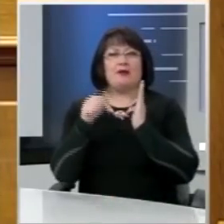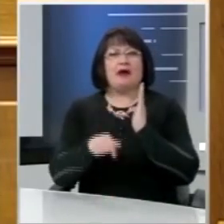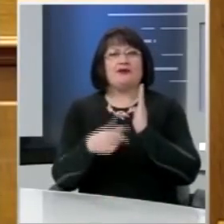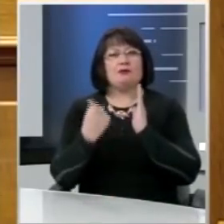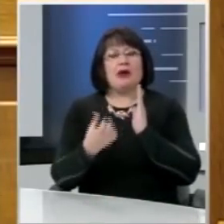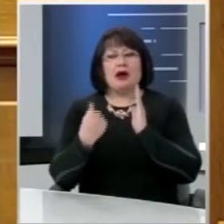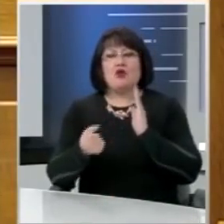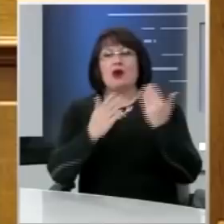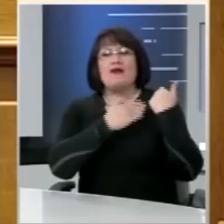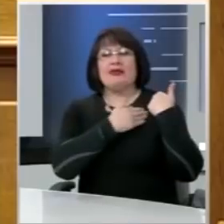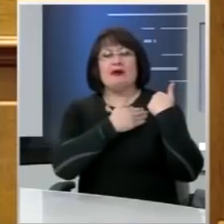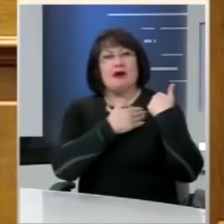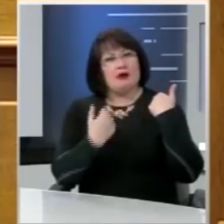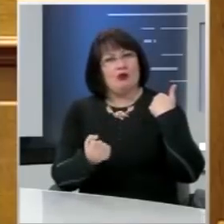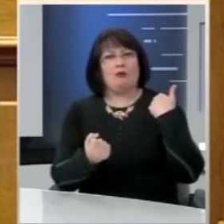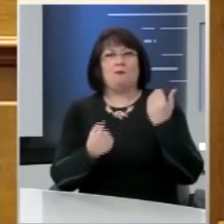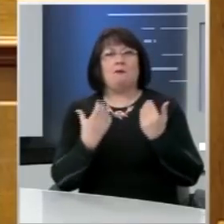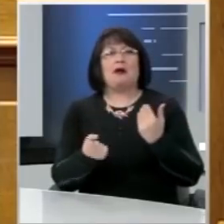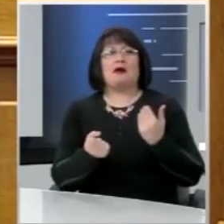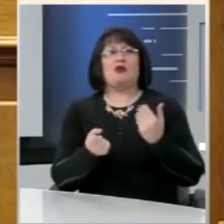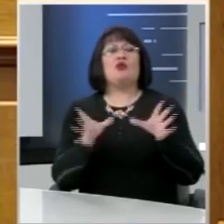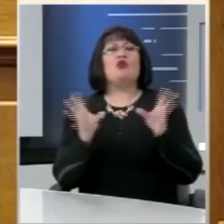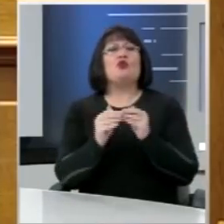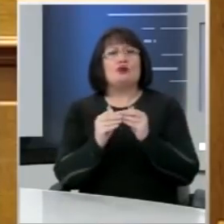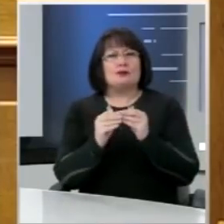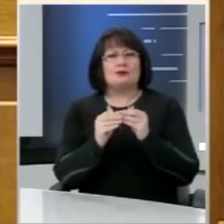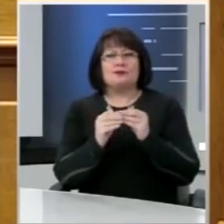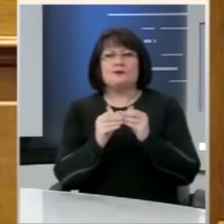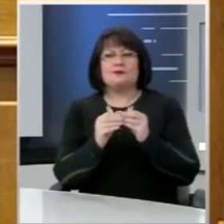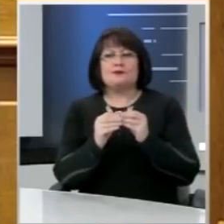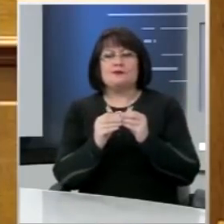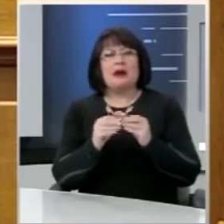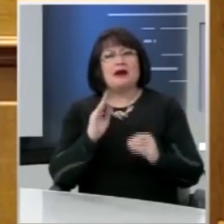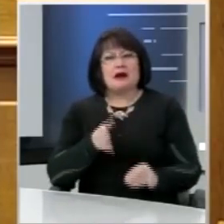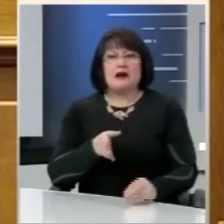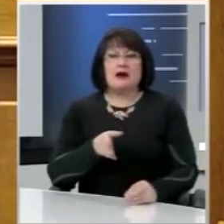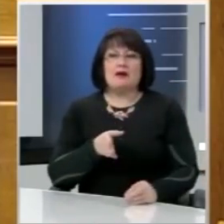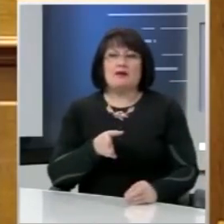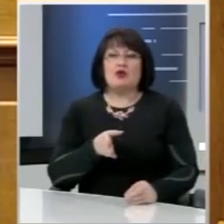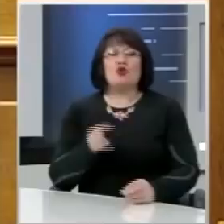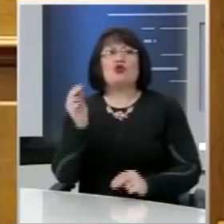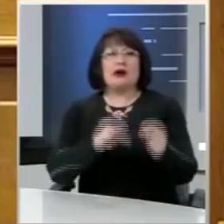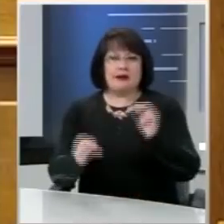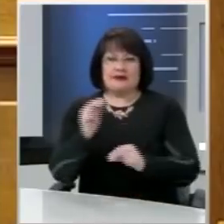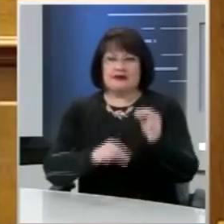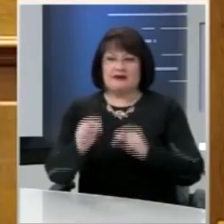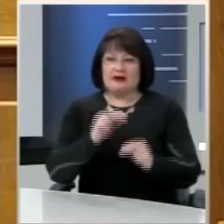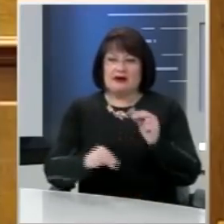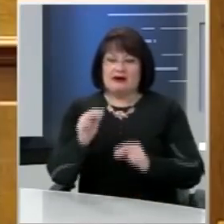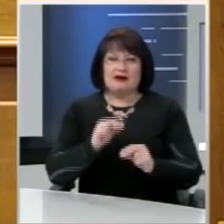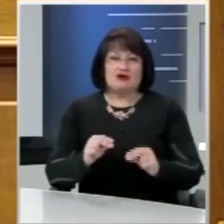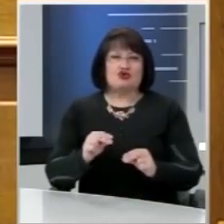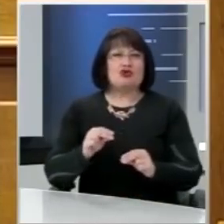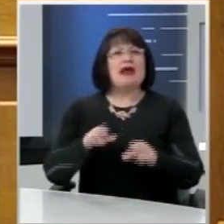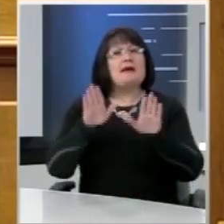Υπάρχουν ευθύνες επίσης που έχουν να κάνουν και με αυτή καθ' αυτή τη δυνατότητα να ψηφίζουν και από τις